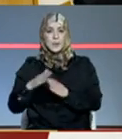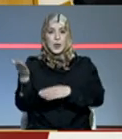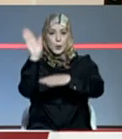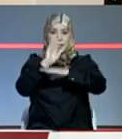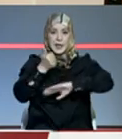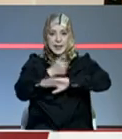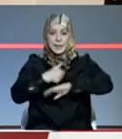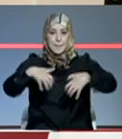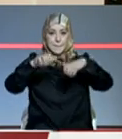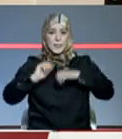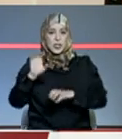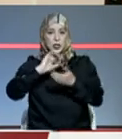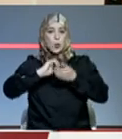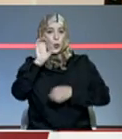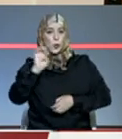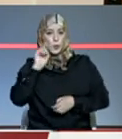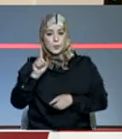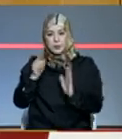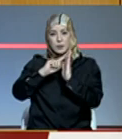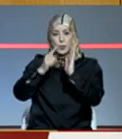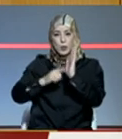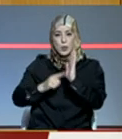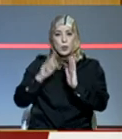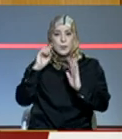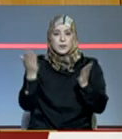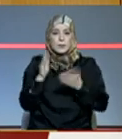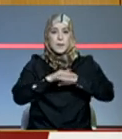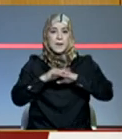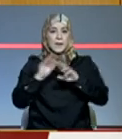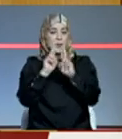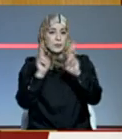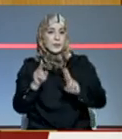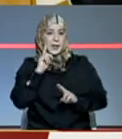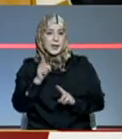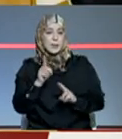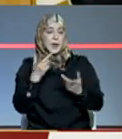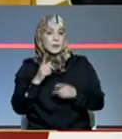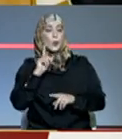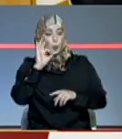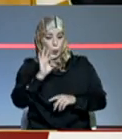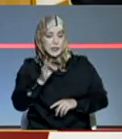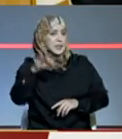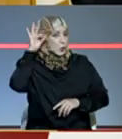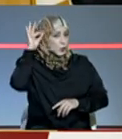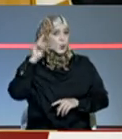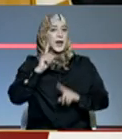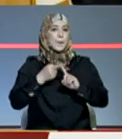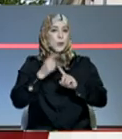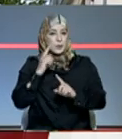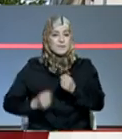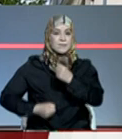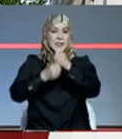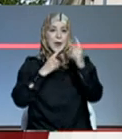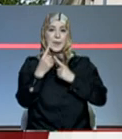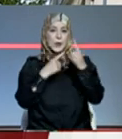رئيس المجلس الأوروبي مواقف المجلس من بعض الملفات الإقليمية وأثناء بالمناسبة على دور تونس الإيجابي في دعم الحوار الليبي